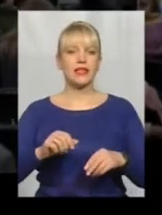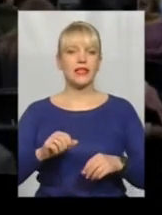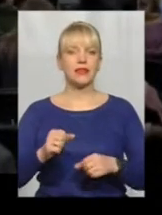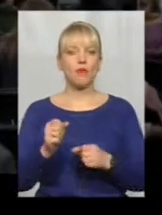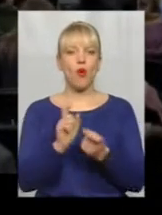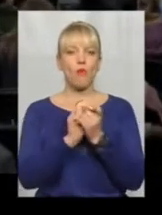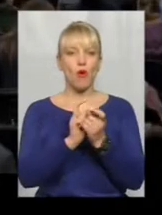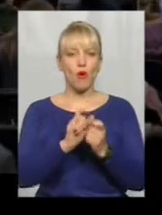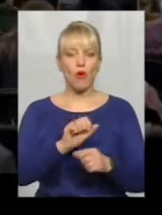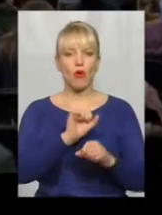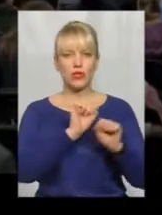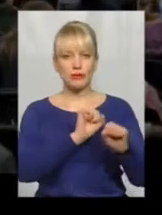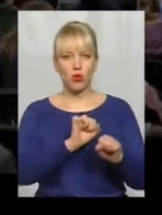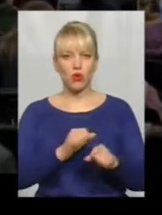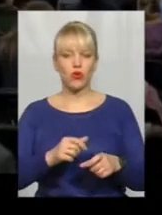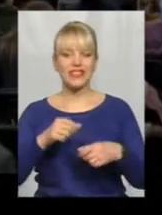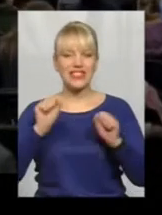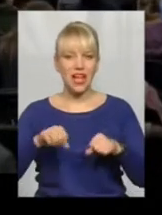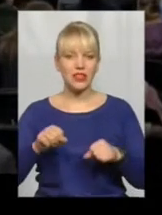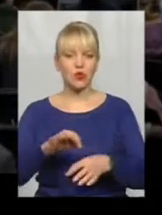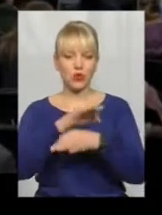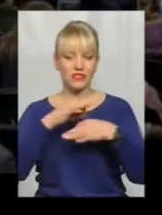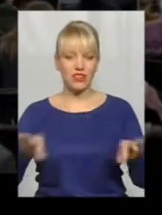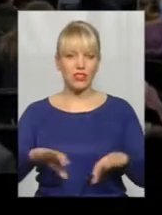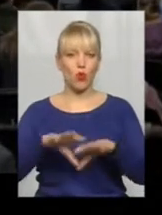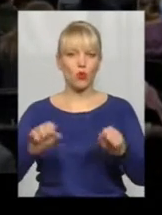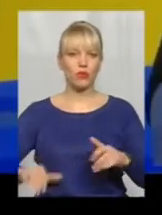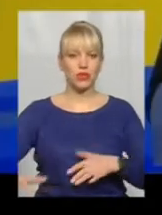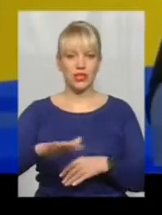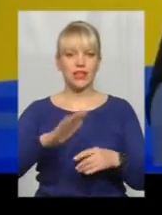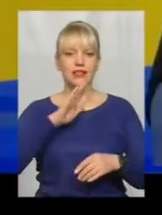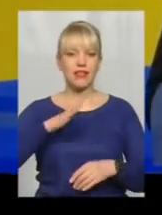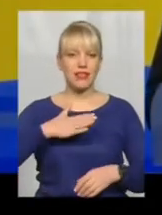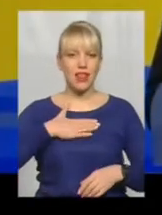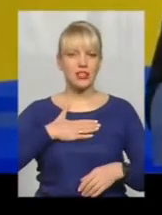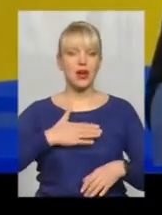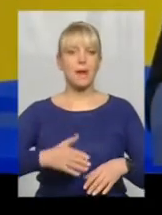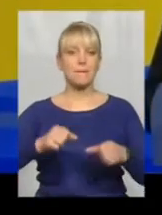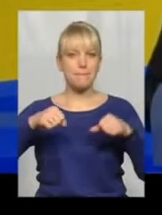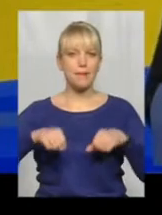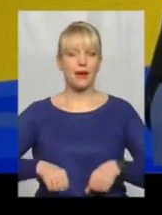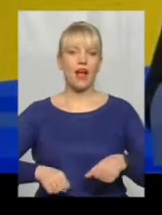окуповані території. Це наше безумовне право. І воно має бути забезпечено